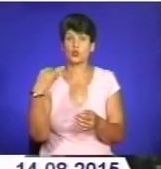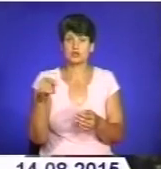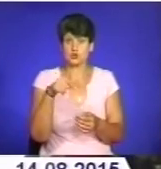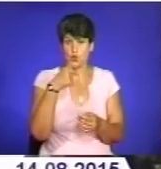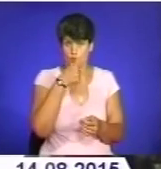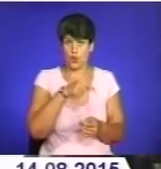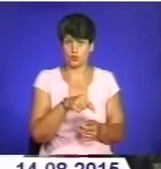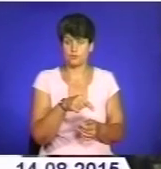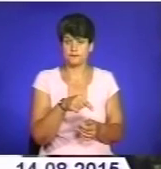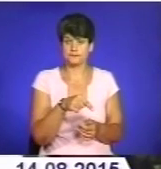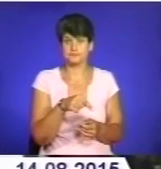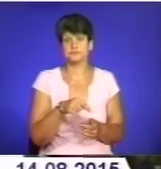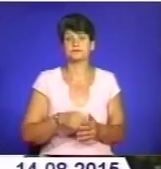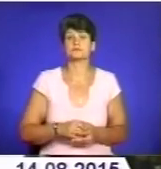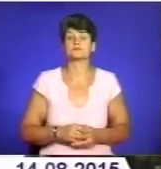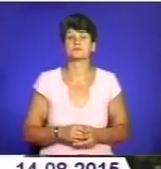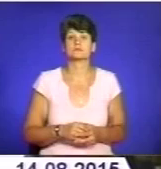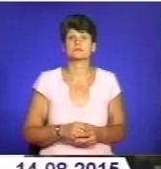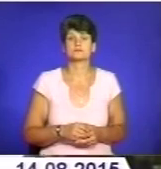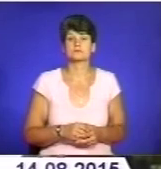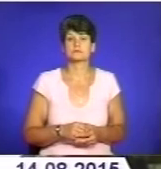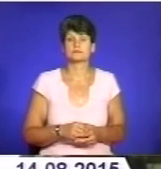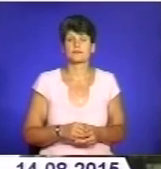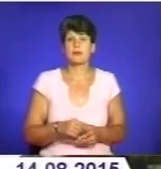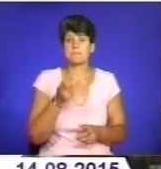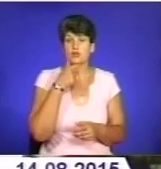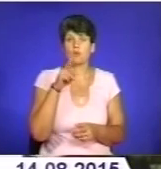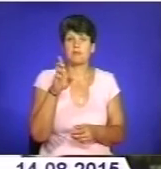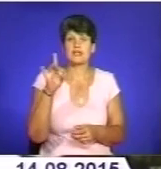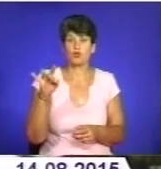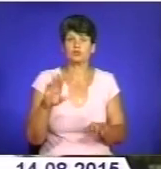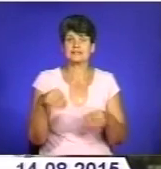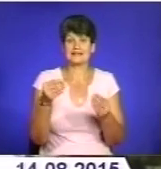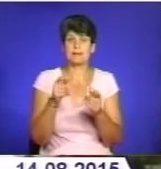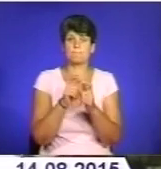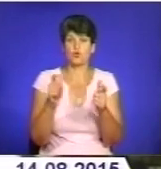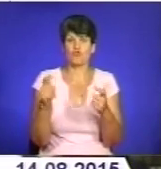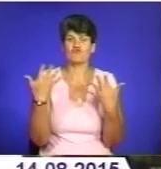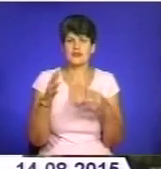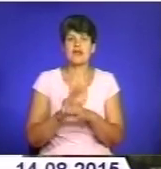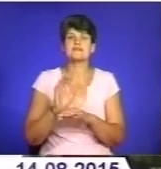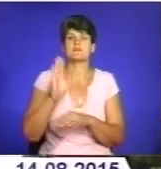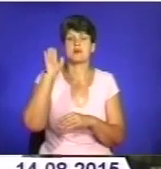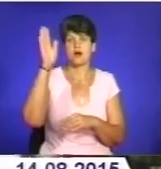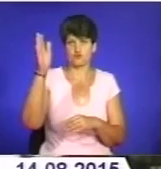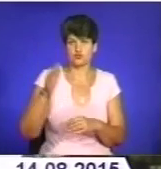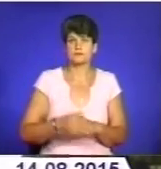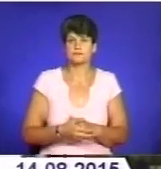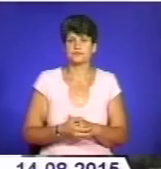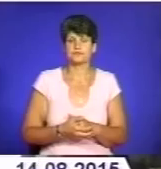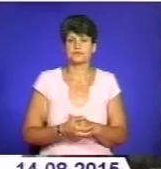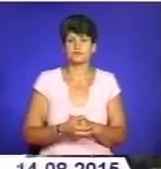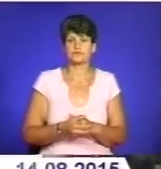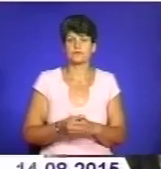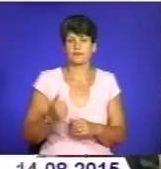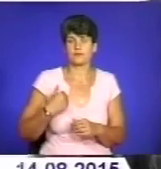року пану Бенько була вручена повістка вже на відправку Збройній сил